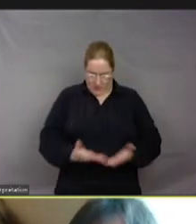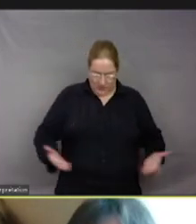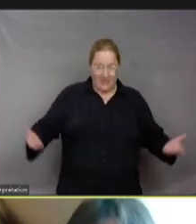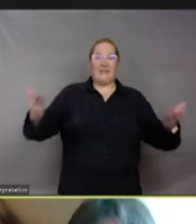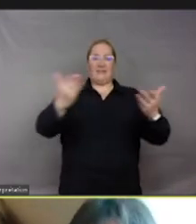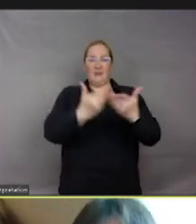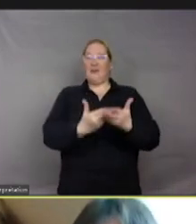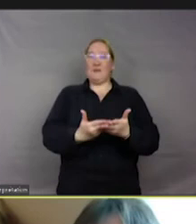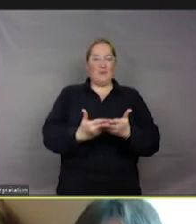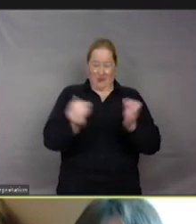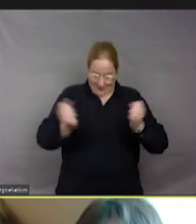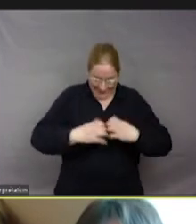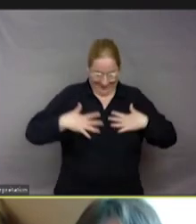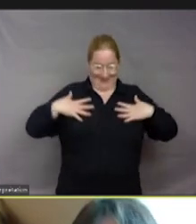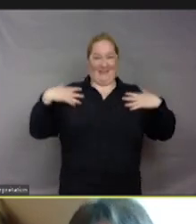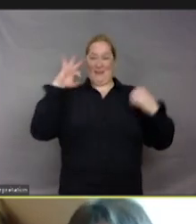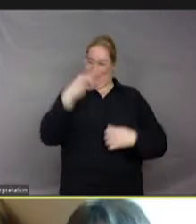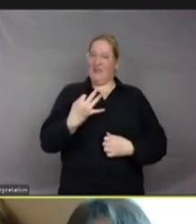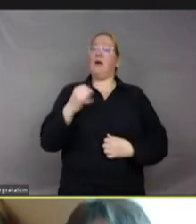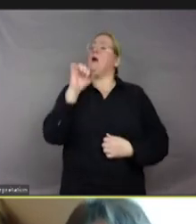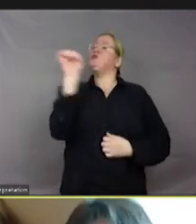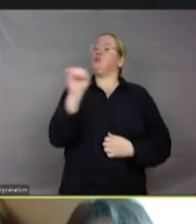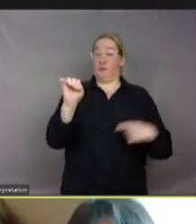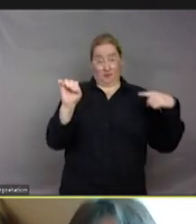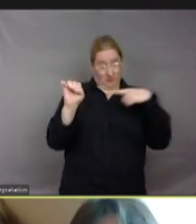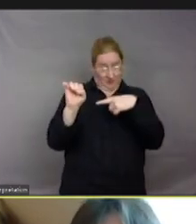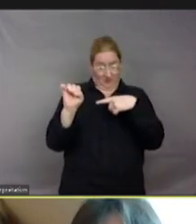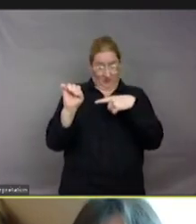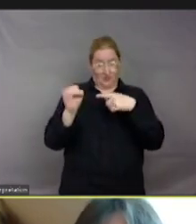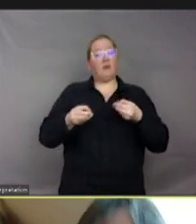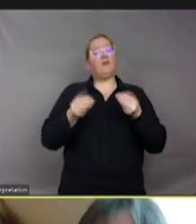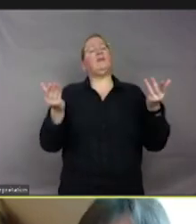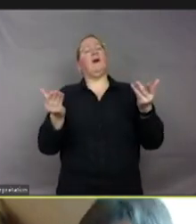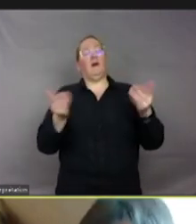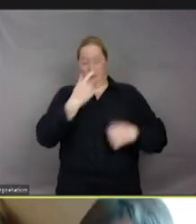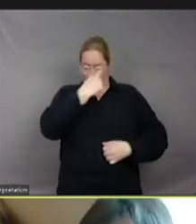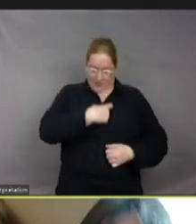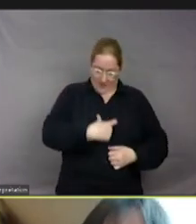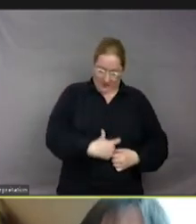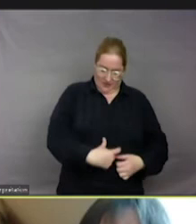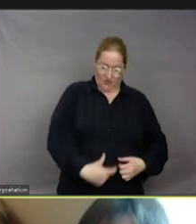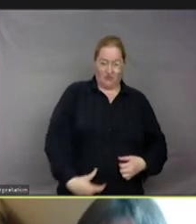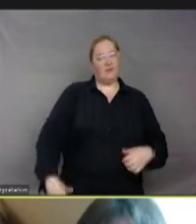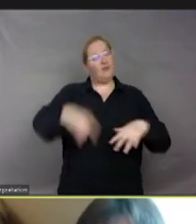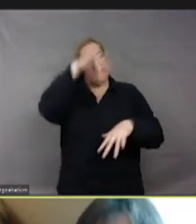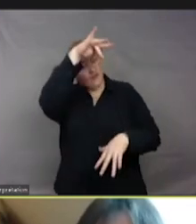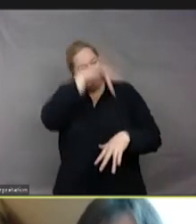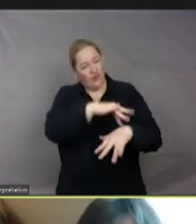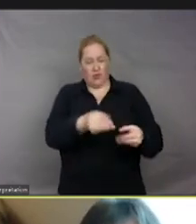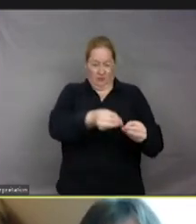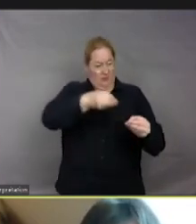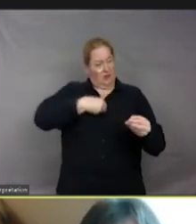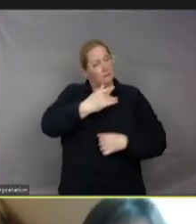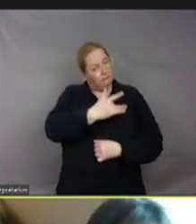d'épanouissement. La sentience fait que ce qui arrive à un être sentient lui importe personnellement,